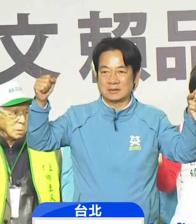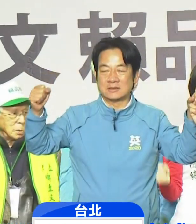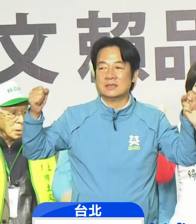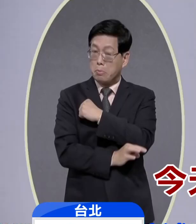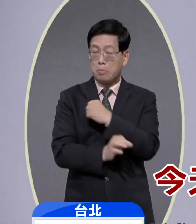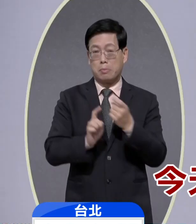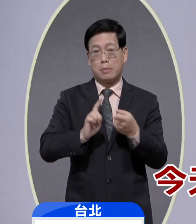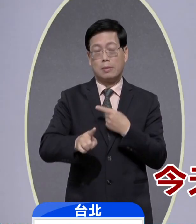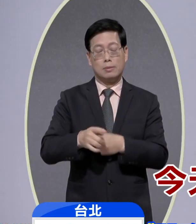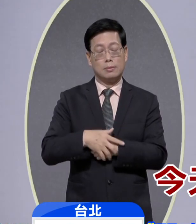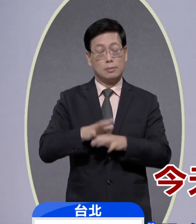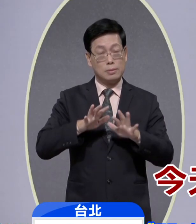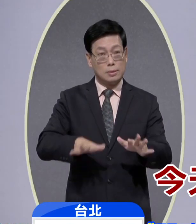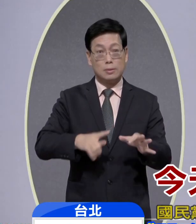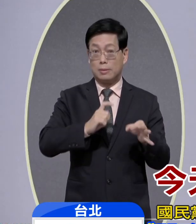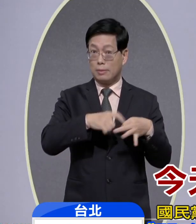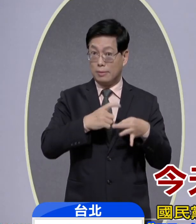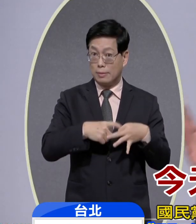软任人分赃